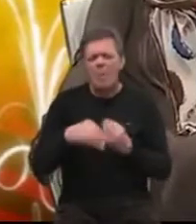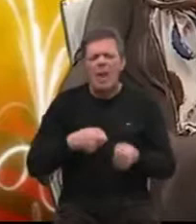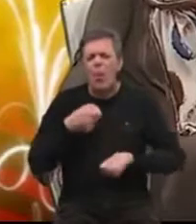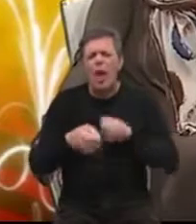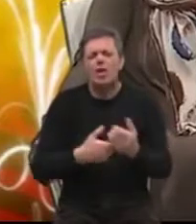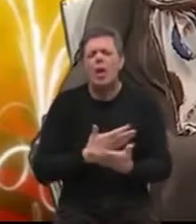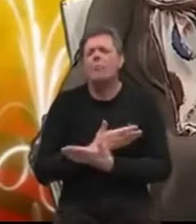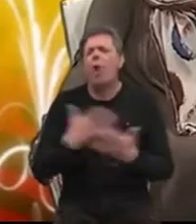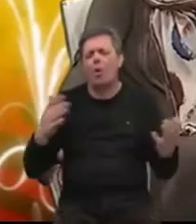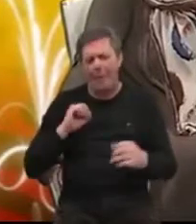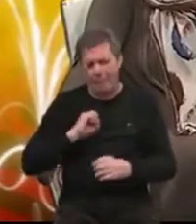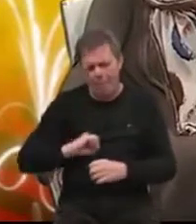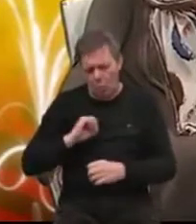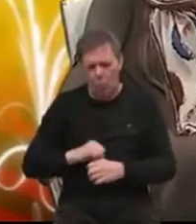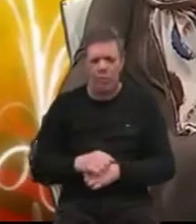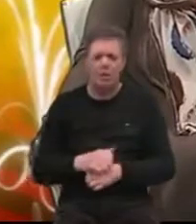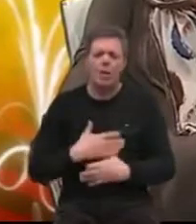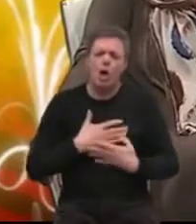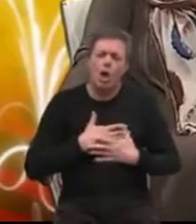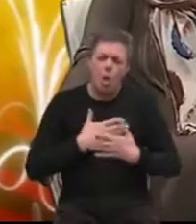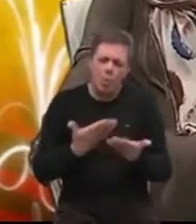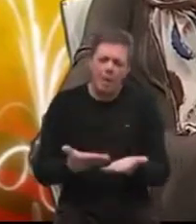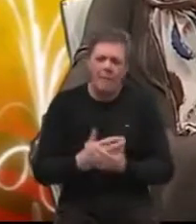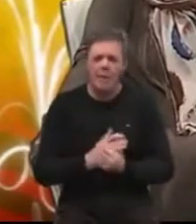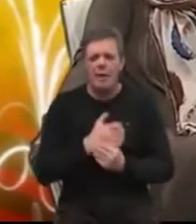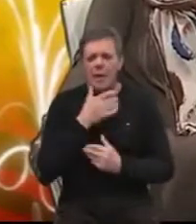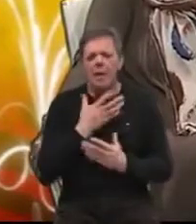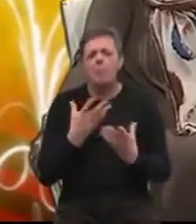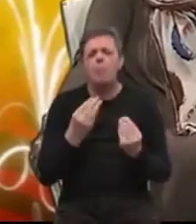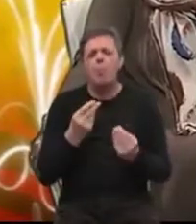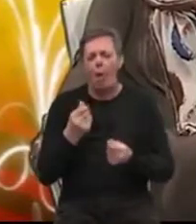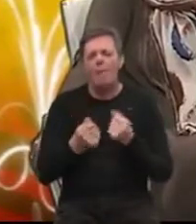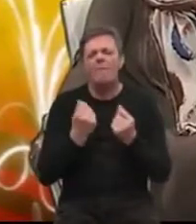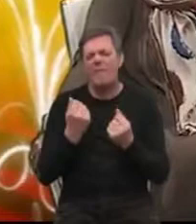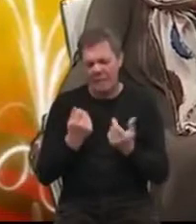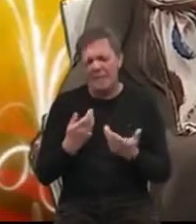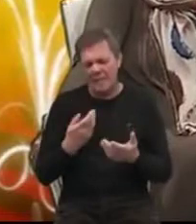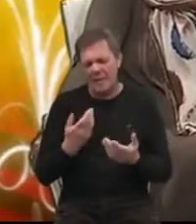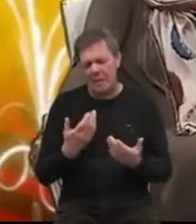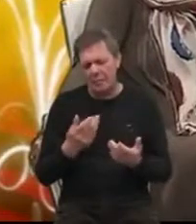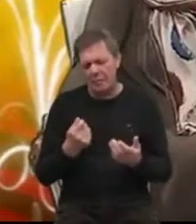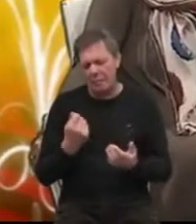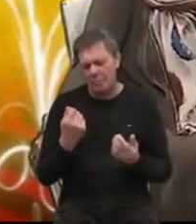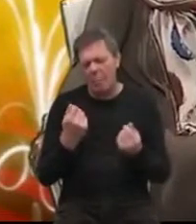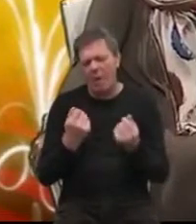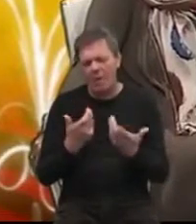ogroman trud, ogromnu ljubav i užasno puno financijskih sredstava. Ako ih ima.